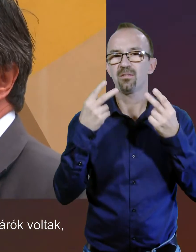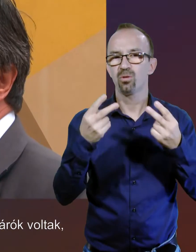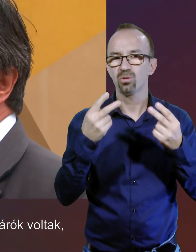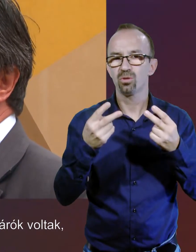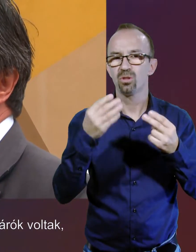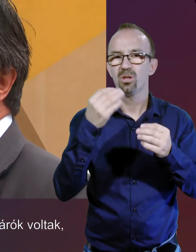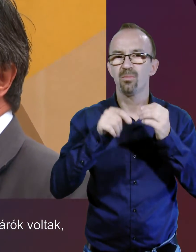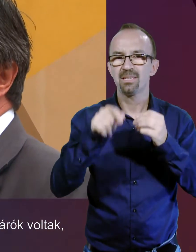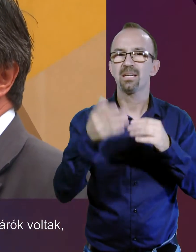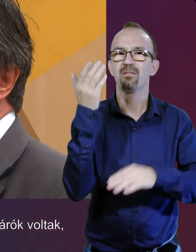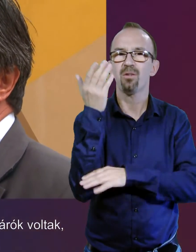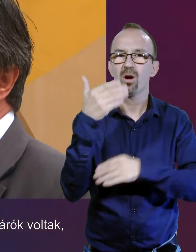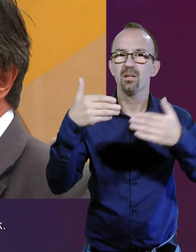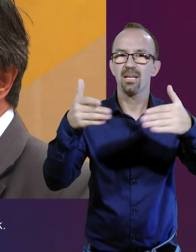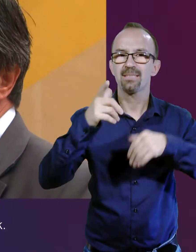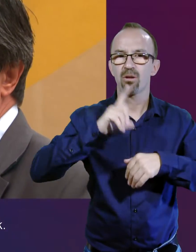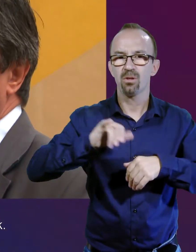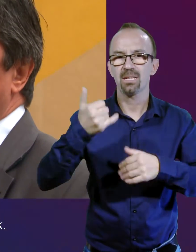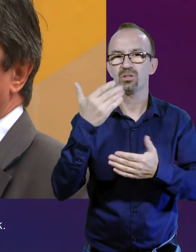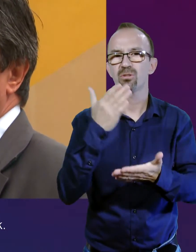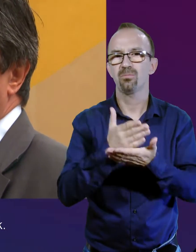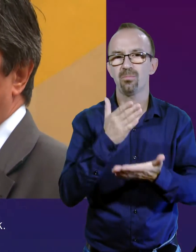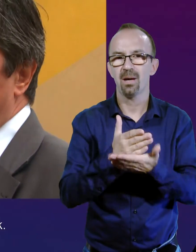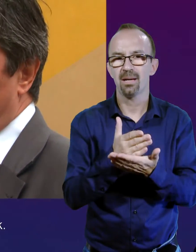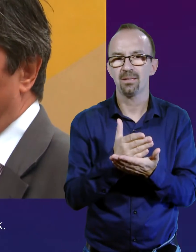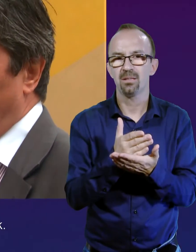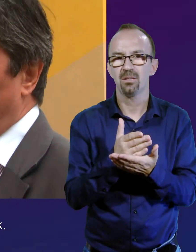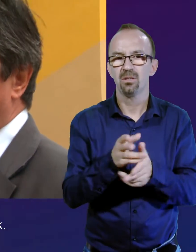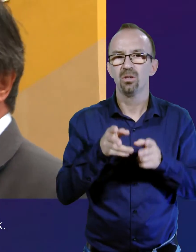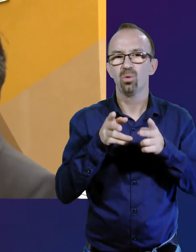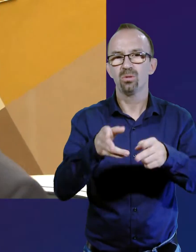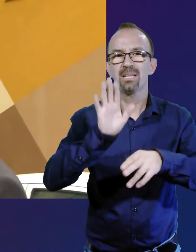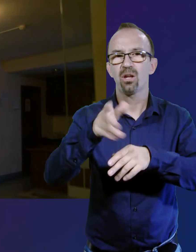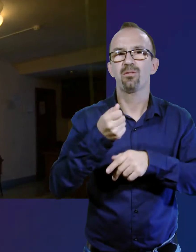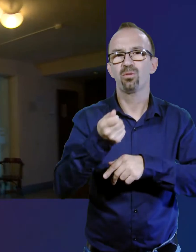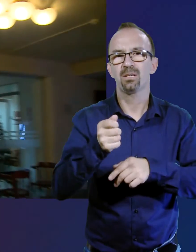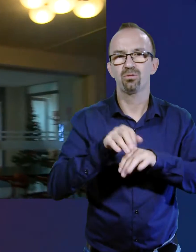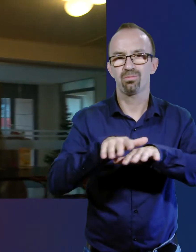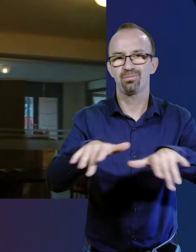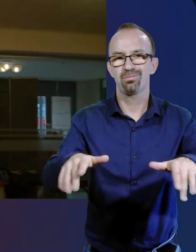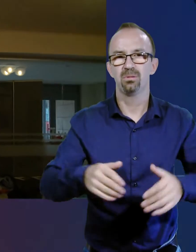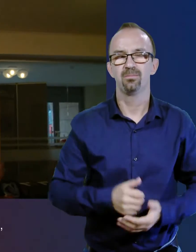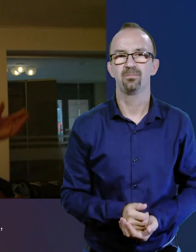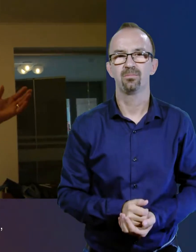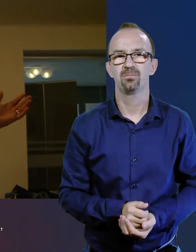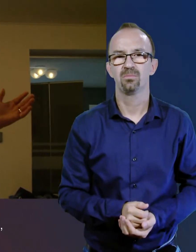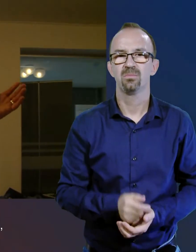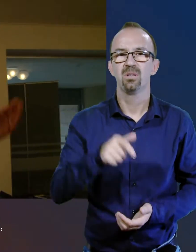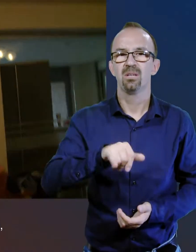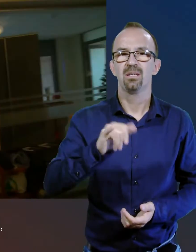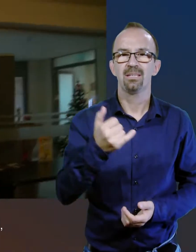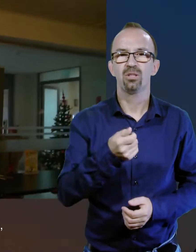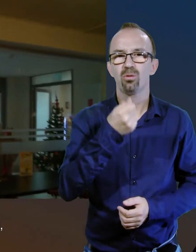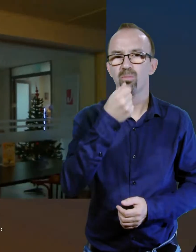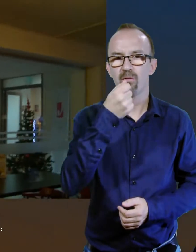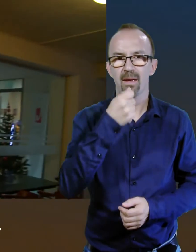ezek fa nyilázzárók voltak, és bizony már az utcát fűtöttük. Itt is egy